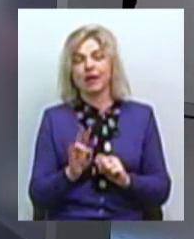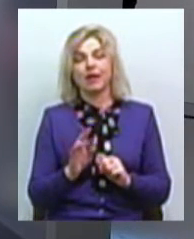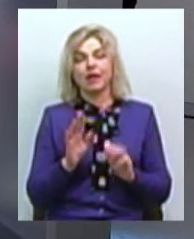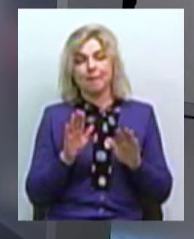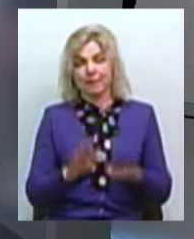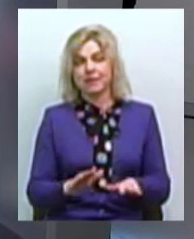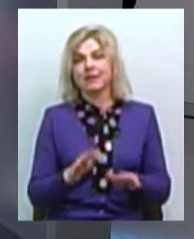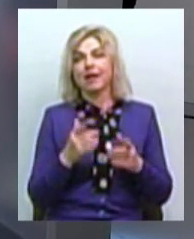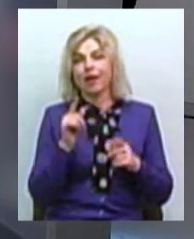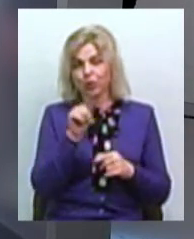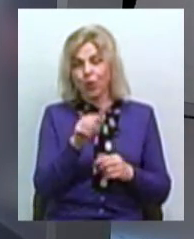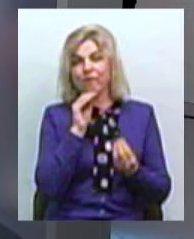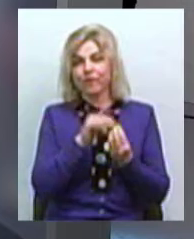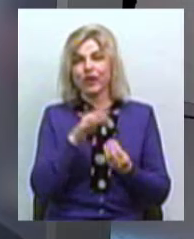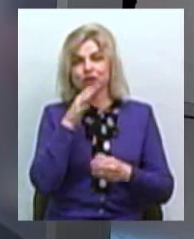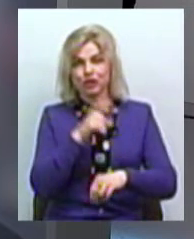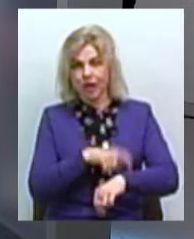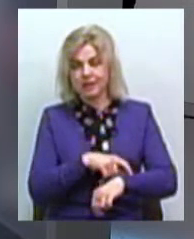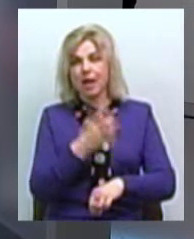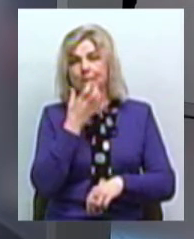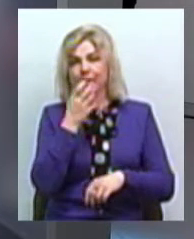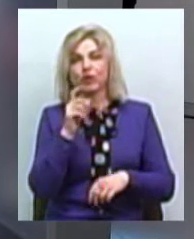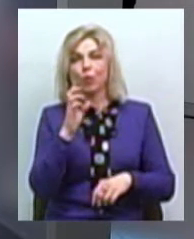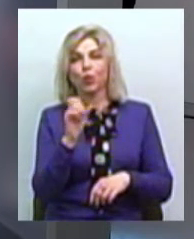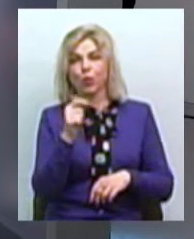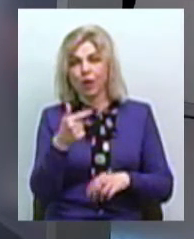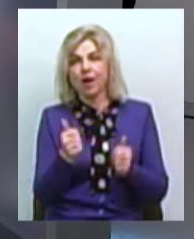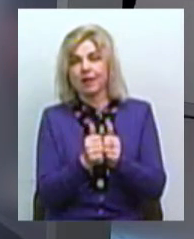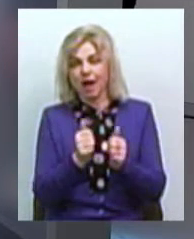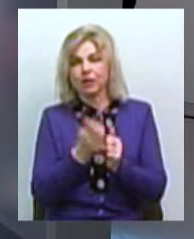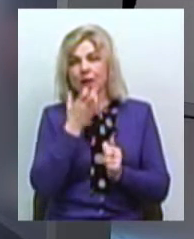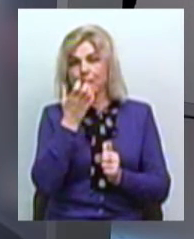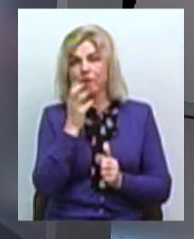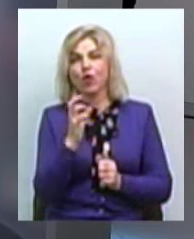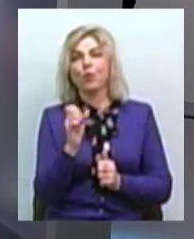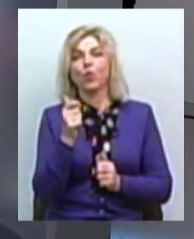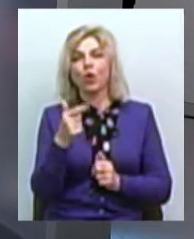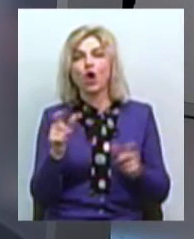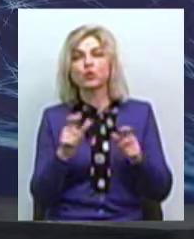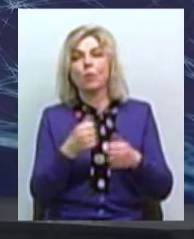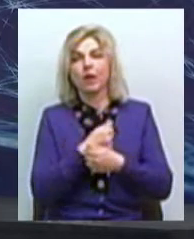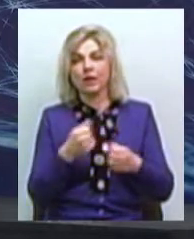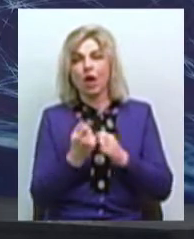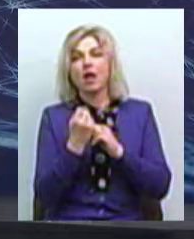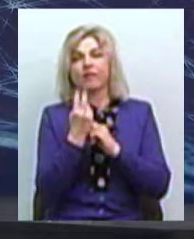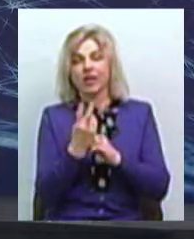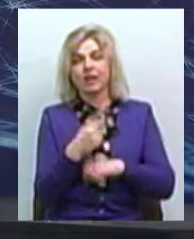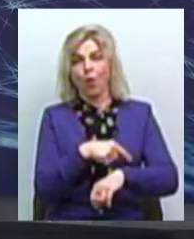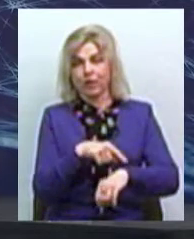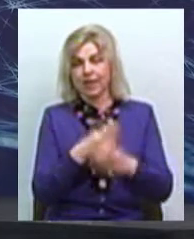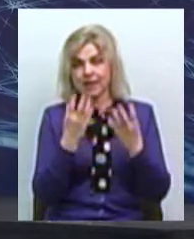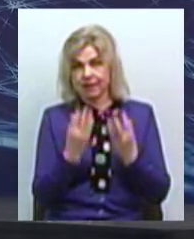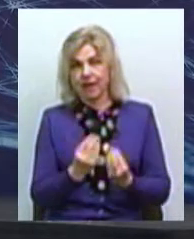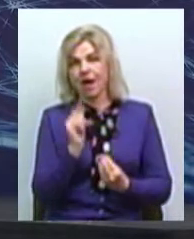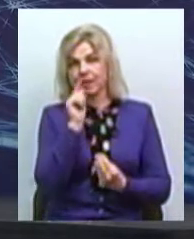кажуть, на тому ж місці в той же час, це буде Південний Бог, біля Південного Богу супермаркету. О 12-й годині дня ми будемо там вже